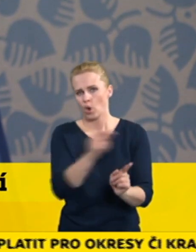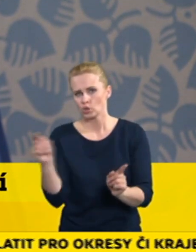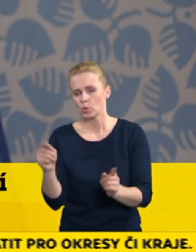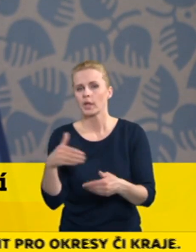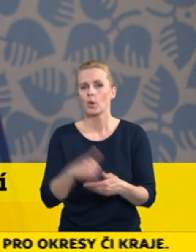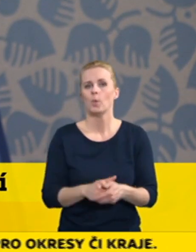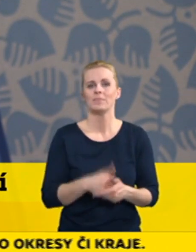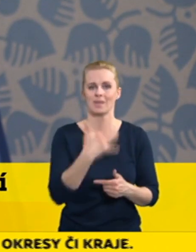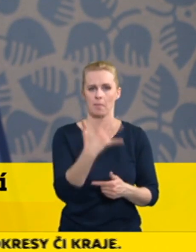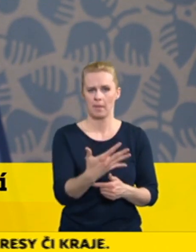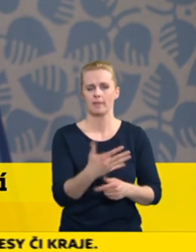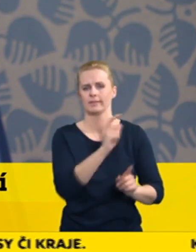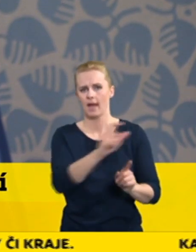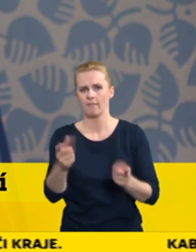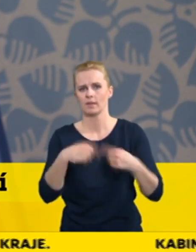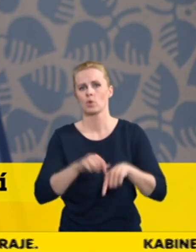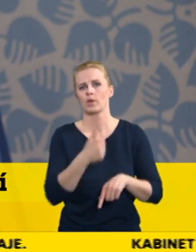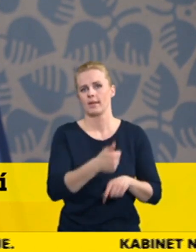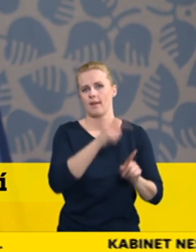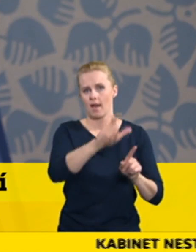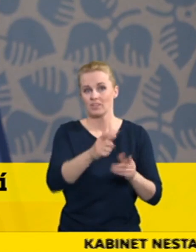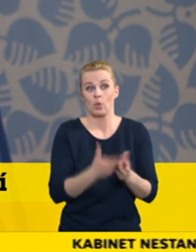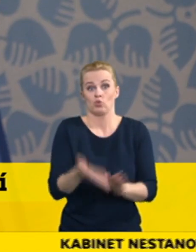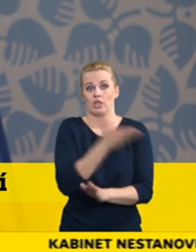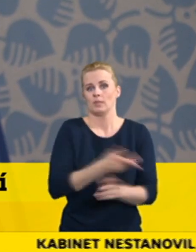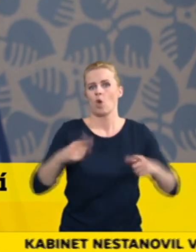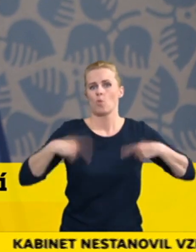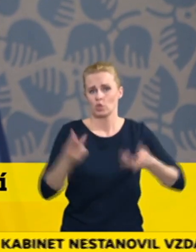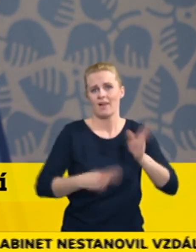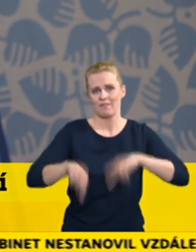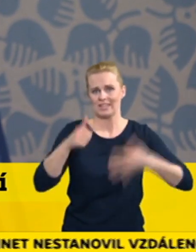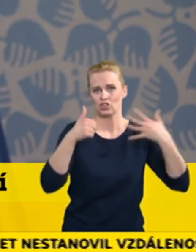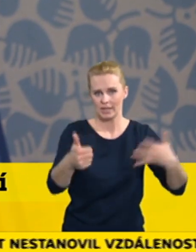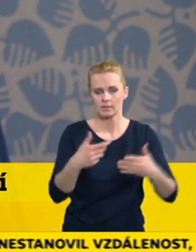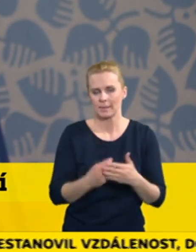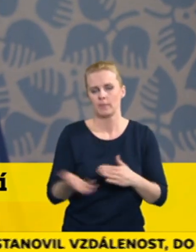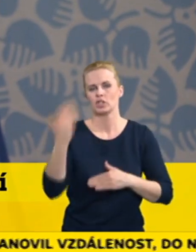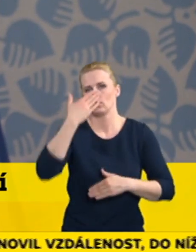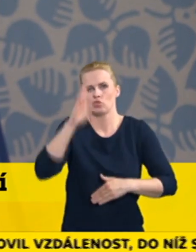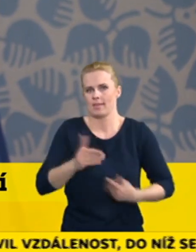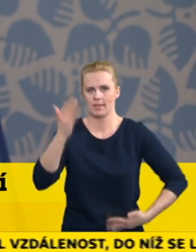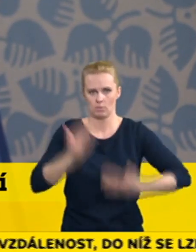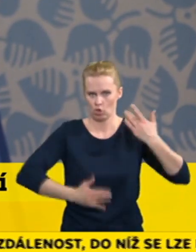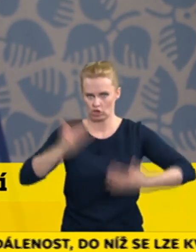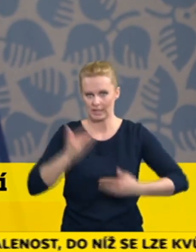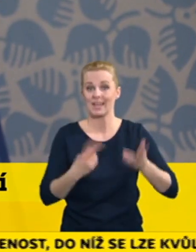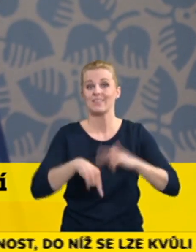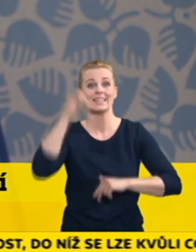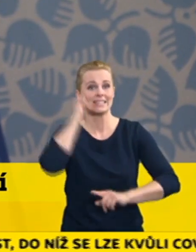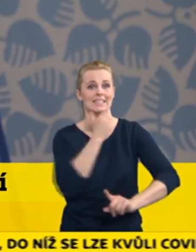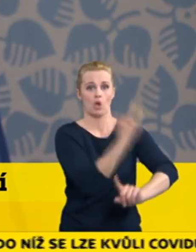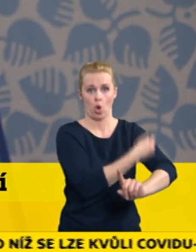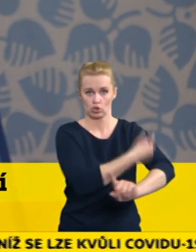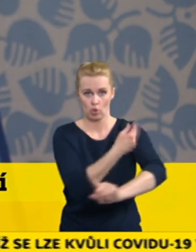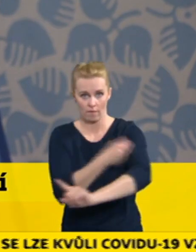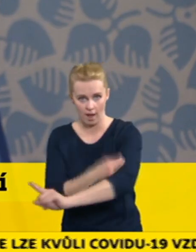lahvičku a používalo se tehdy už šest dávek, takže vlastně se vyočkovalo více lidí, než je nyní k dispozici dávek pro druhou,